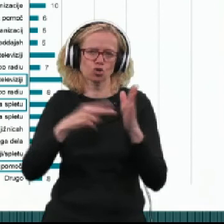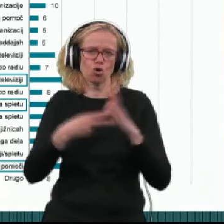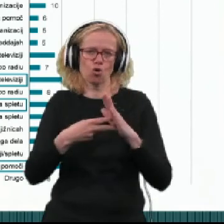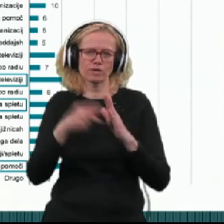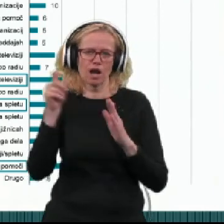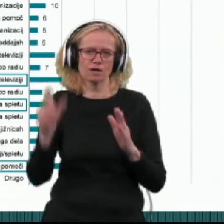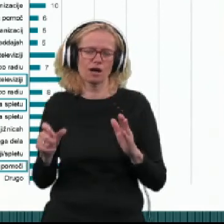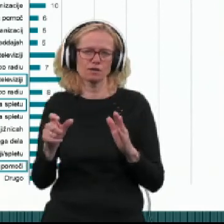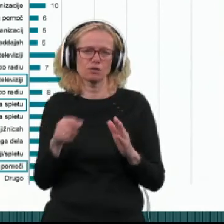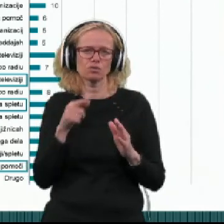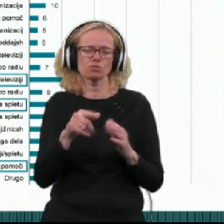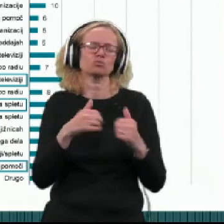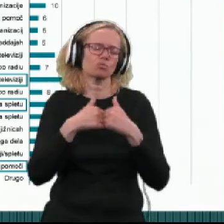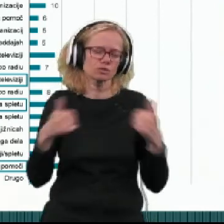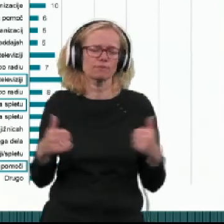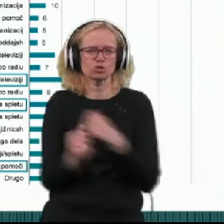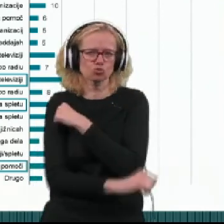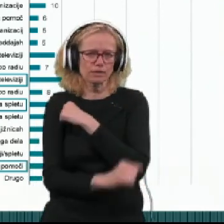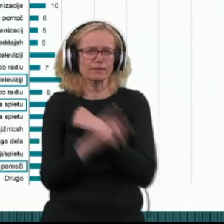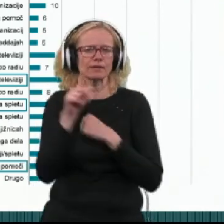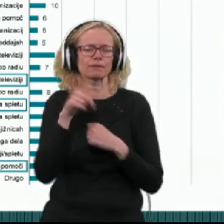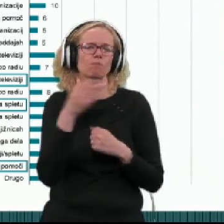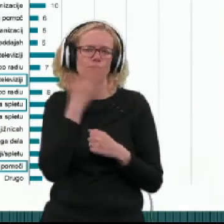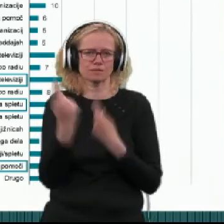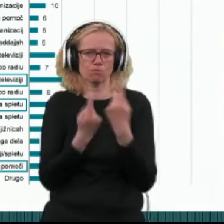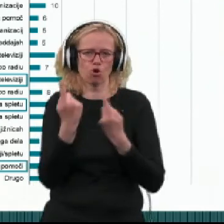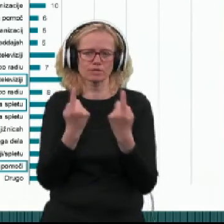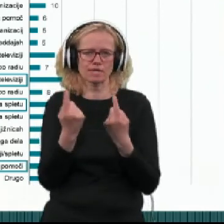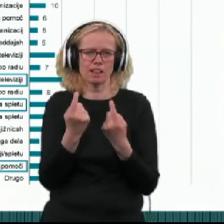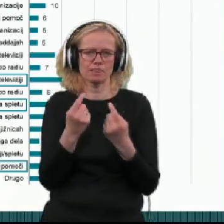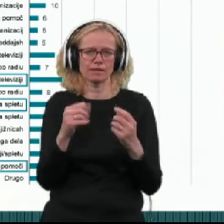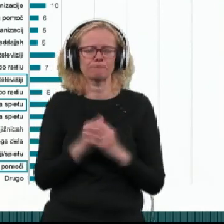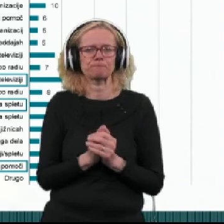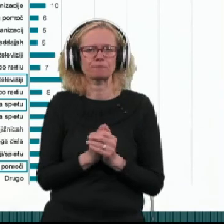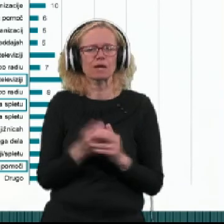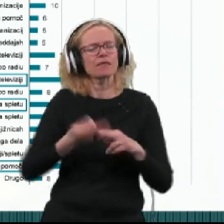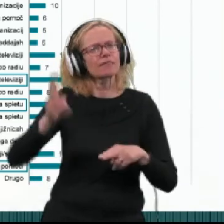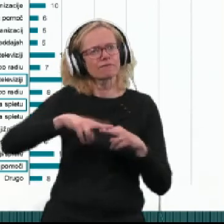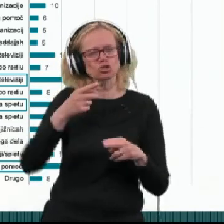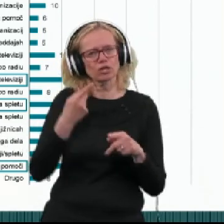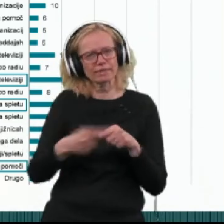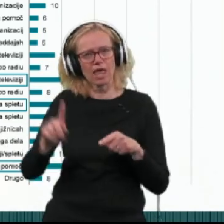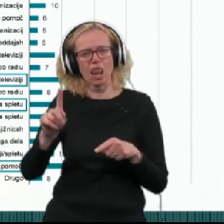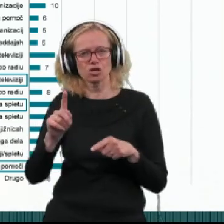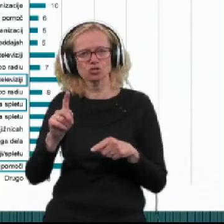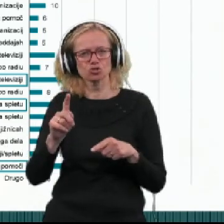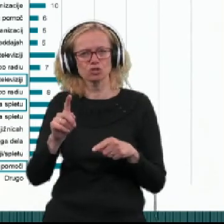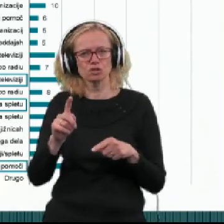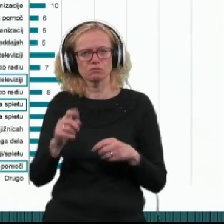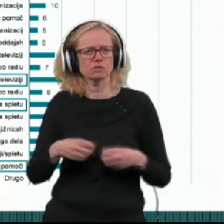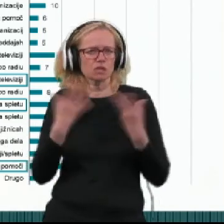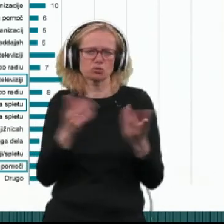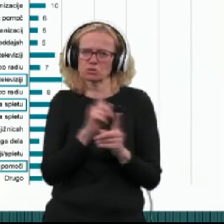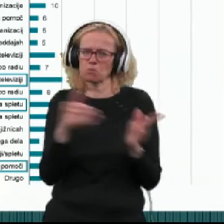so predvsem študenti in brezposelni. Večina oziroma najvišji delež pa izraža, da ne potrebuje